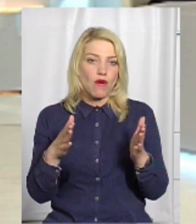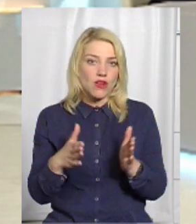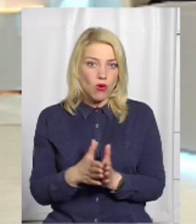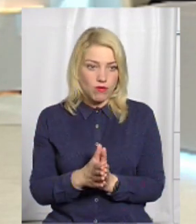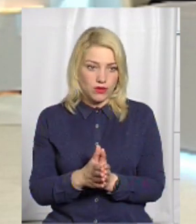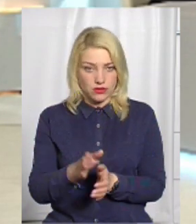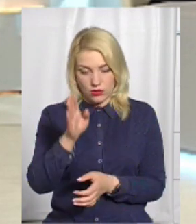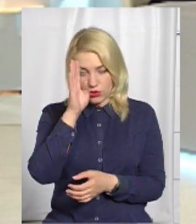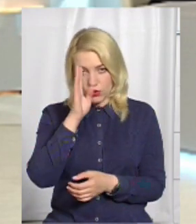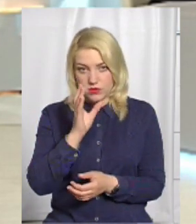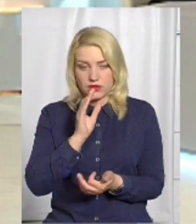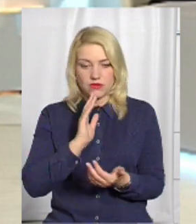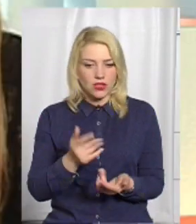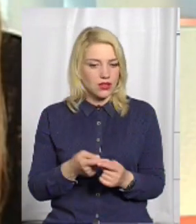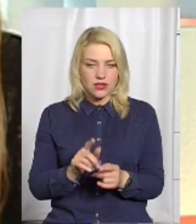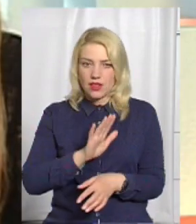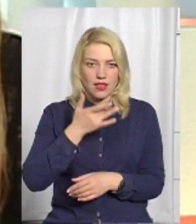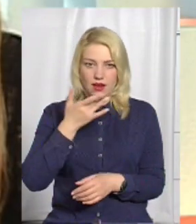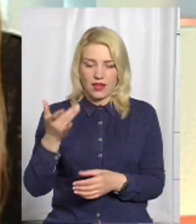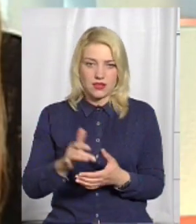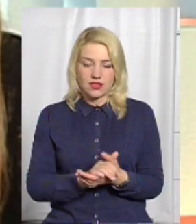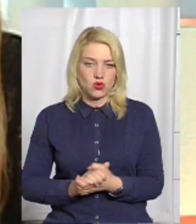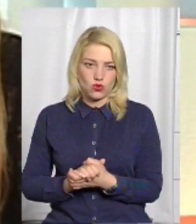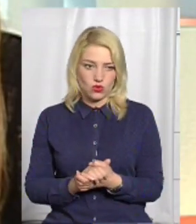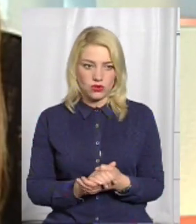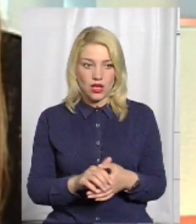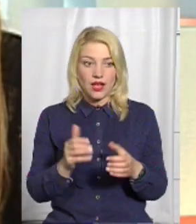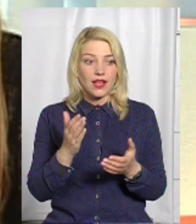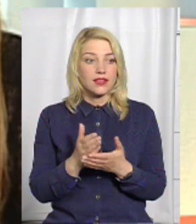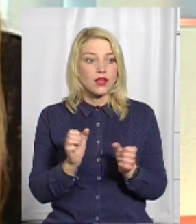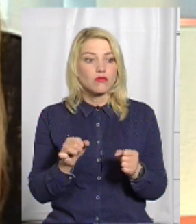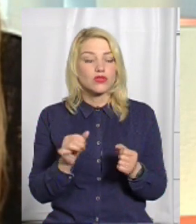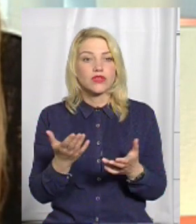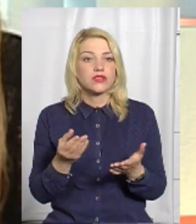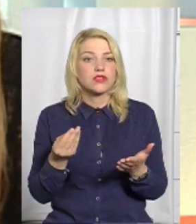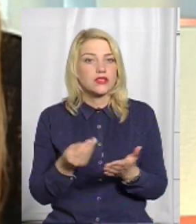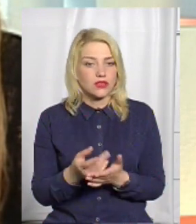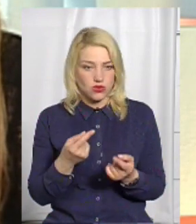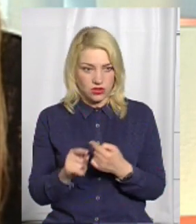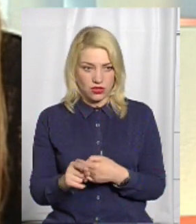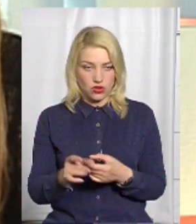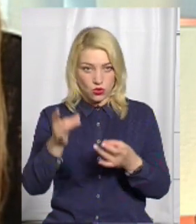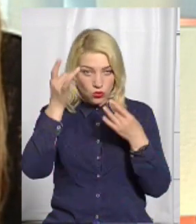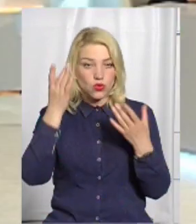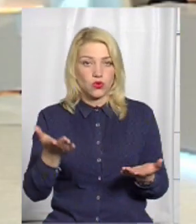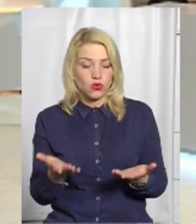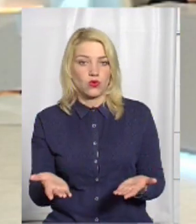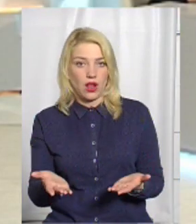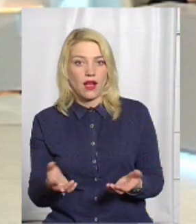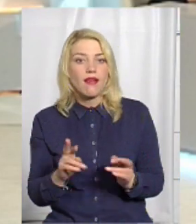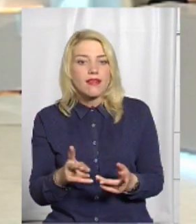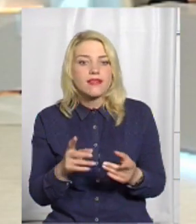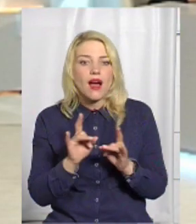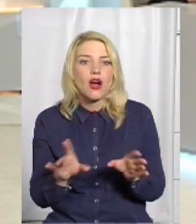хлопці і дівчата, це ж не Радянський Союз у нас. Є якісь, можливо, інші цінності, культура. Так. Як